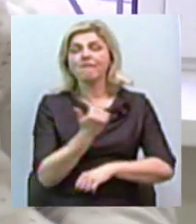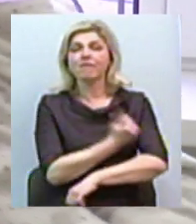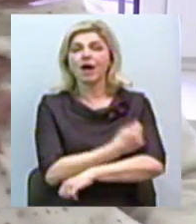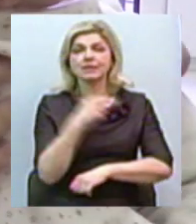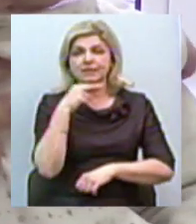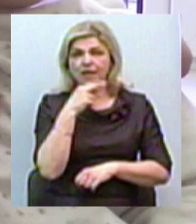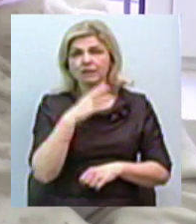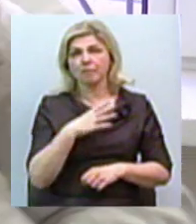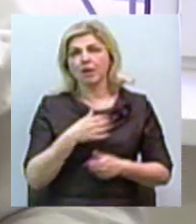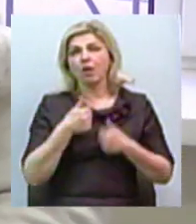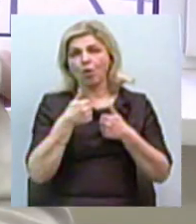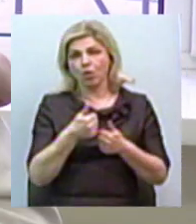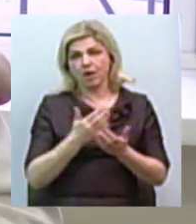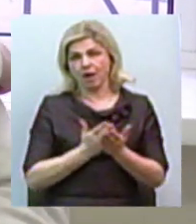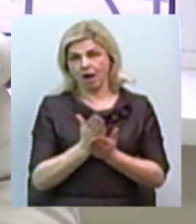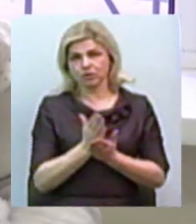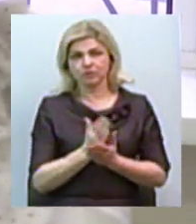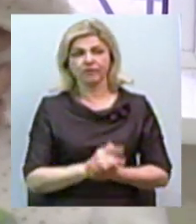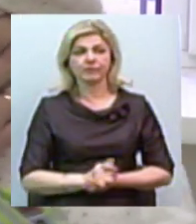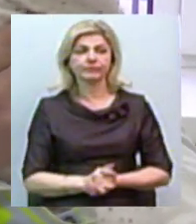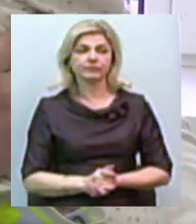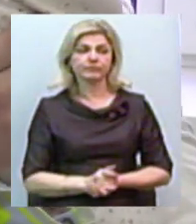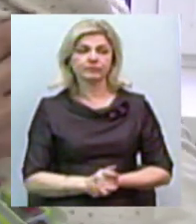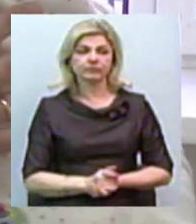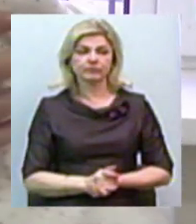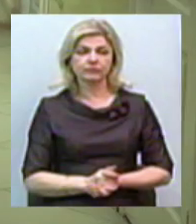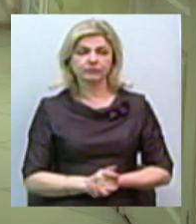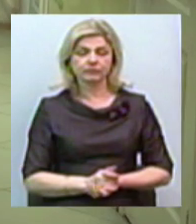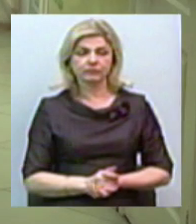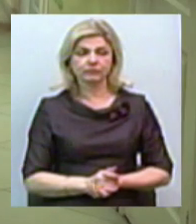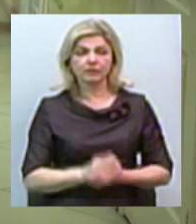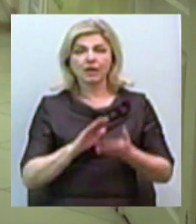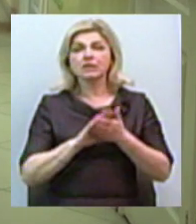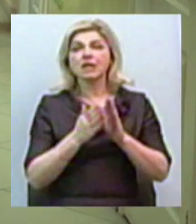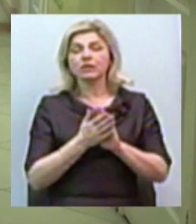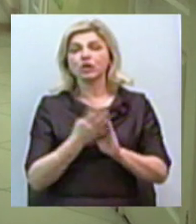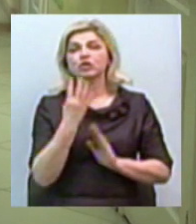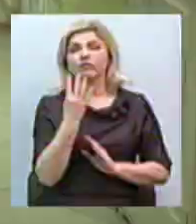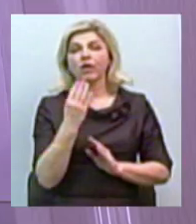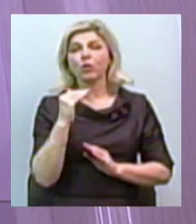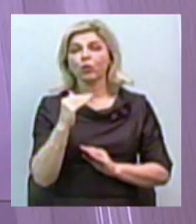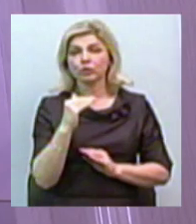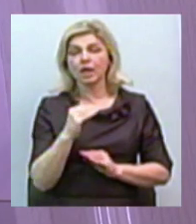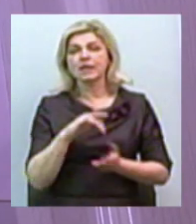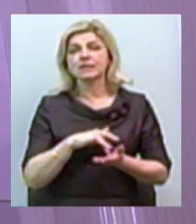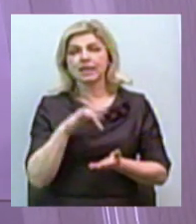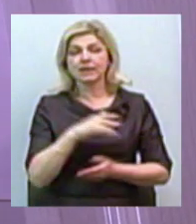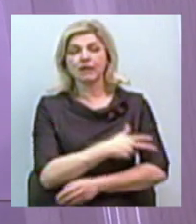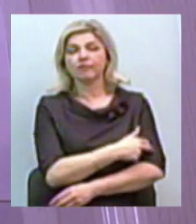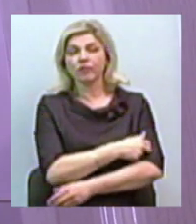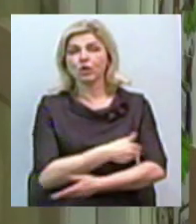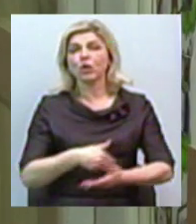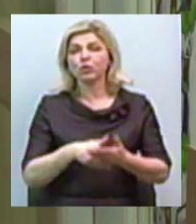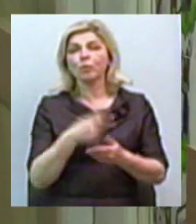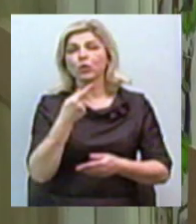в доброї якості. Станом на 4 лютого у Центрі первинної медико-санітарної допомоги